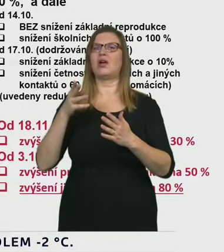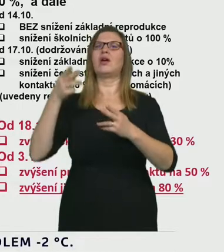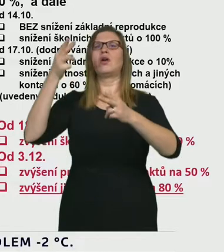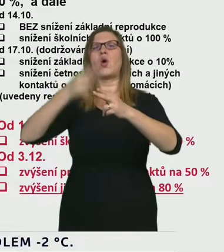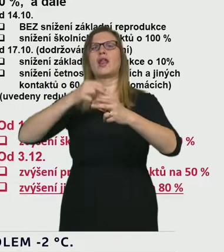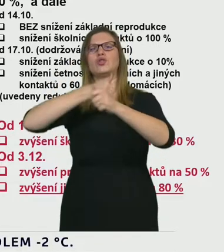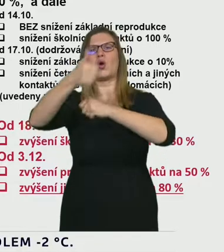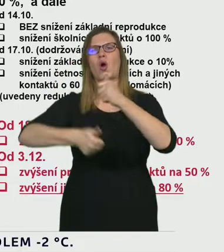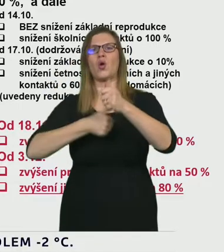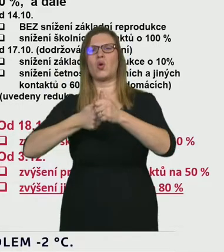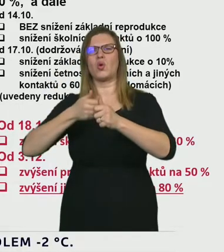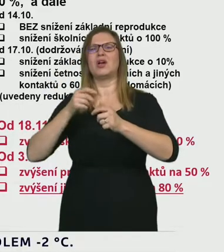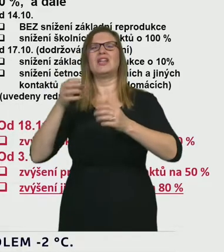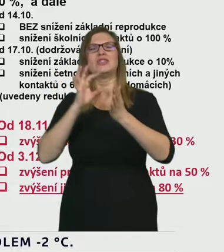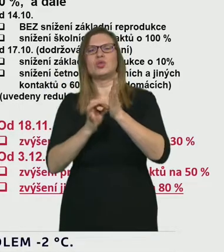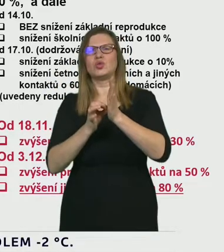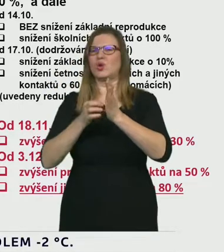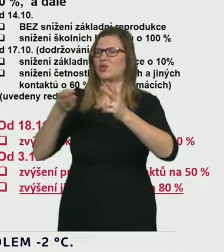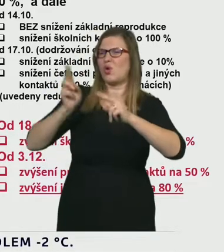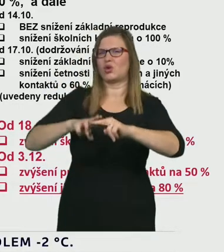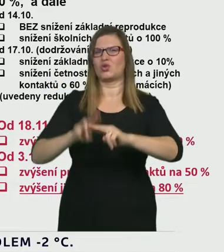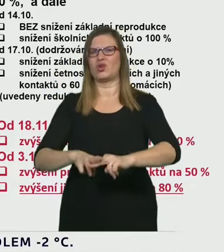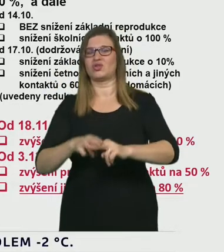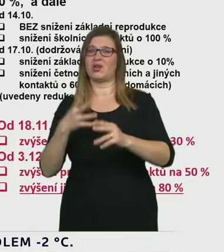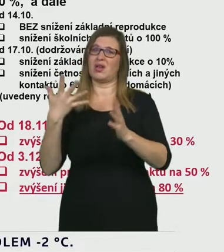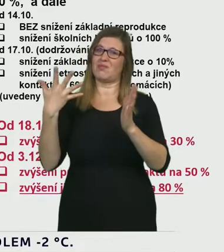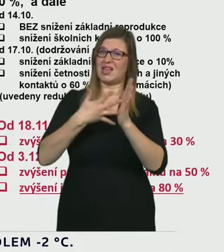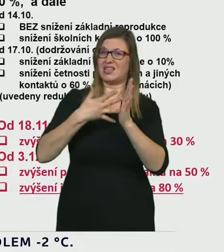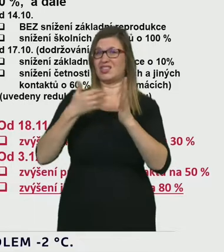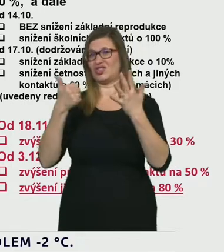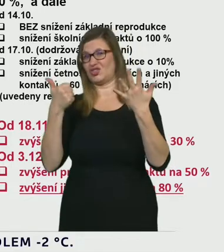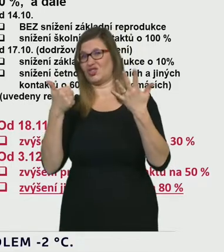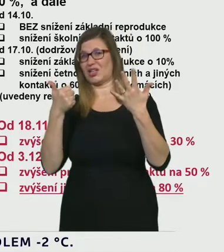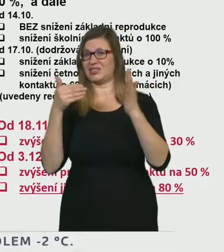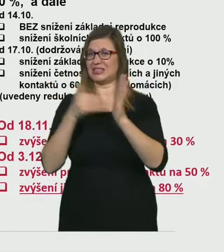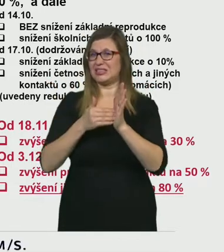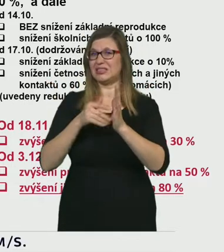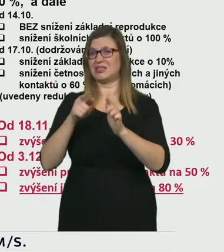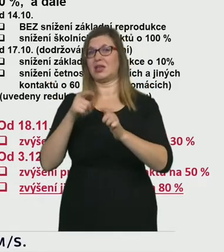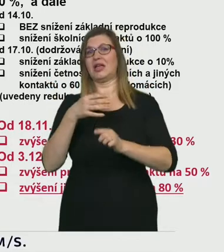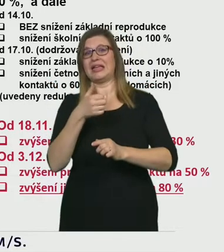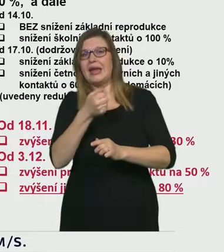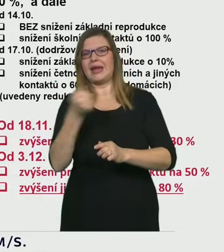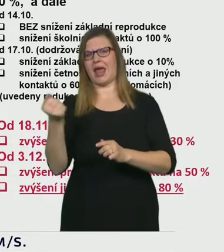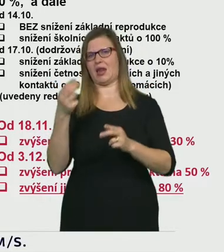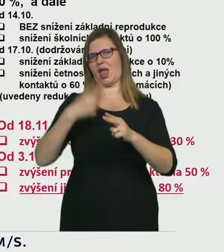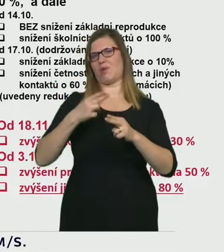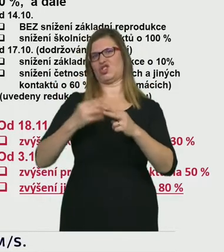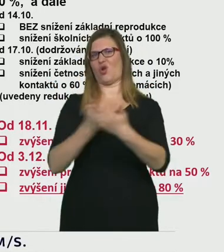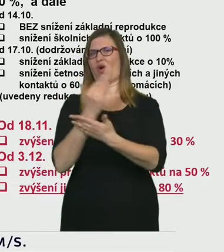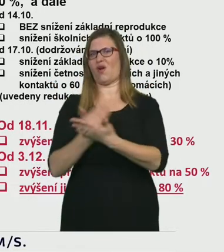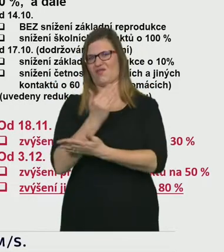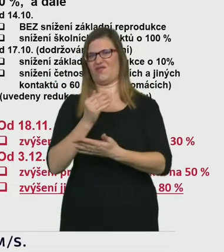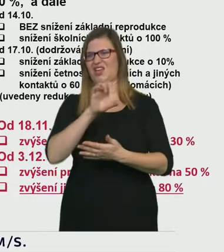jsou teď a fluktuovaly by kolem třeba 5-6 tisíc nově nakažených denně. Bohužel, pokud by to neproduční číslo dále